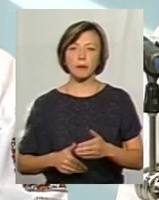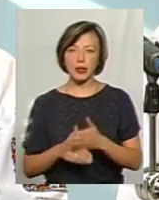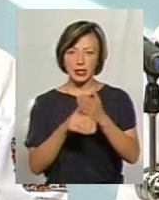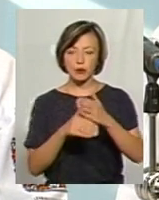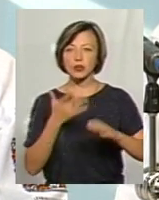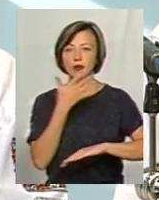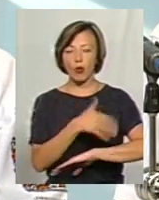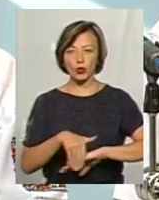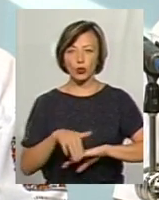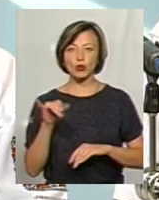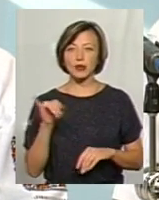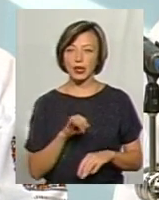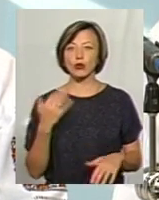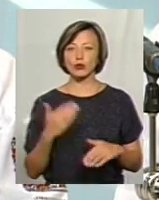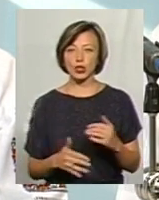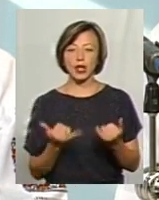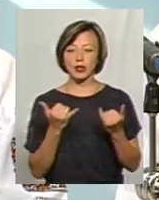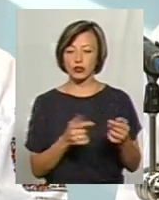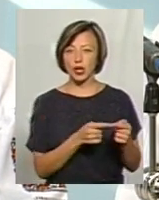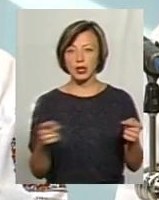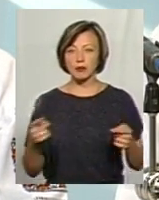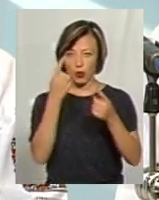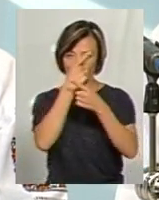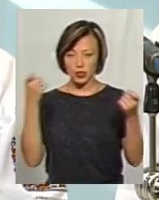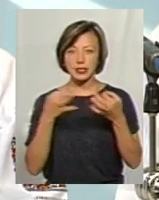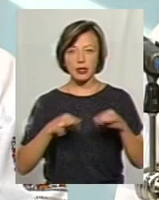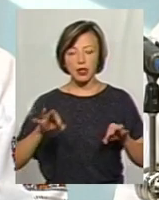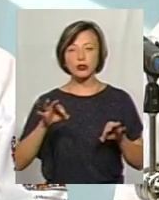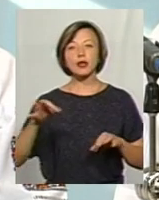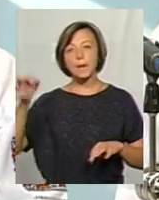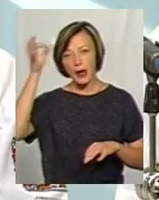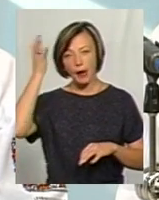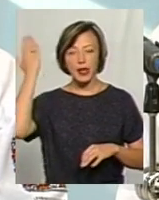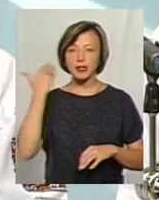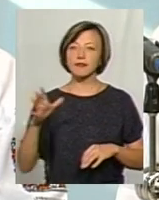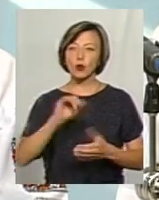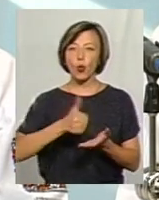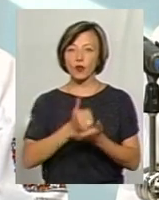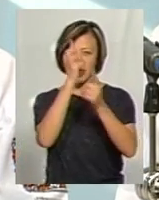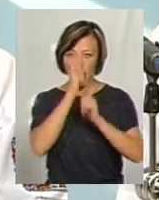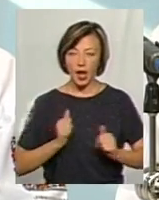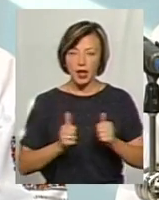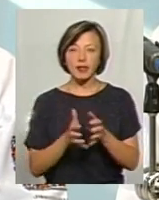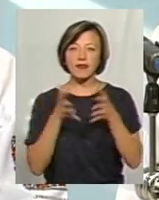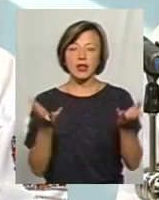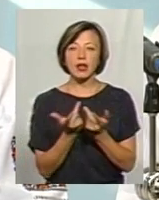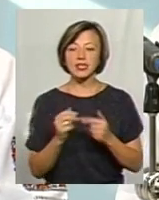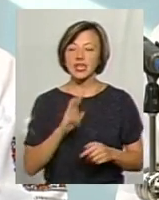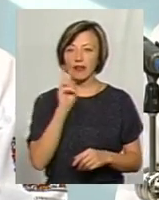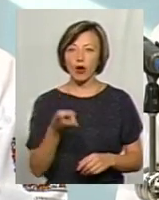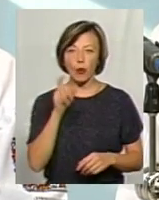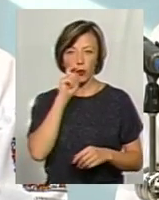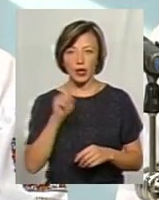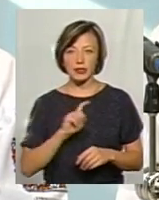за кордоном. І вже на час проголошення незалежності ми пам'ятаємо, що всі основні країни і велика кількість буквально за два роки